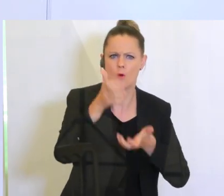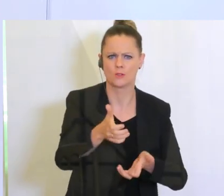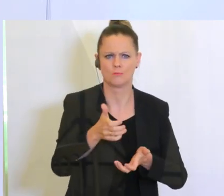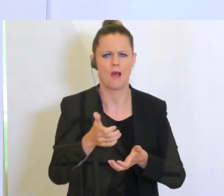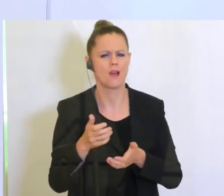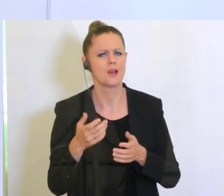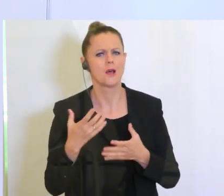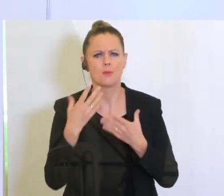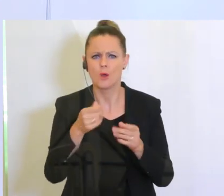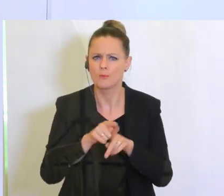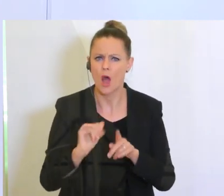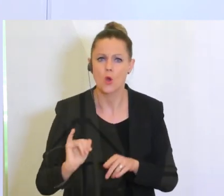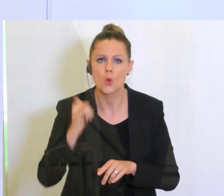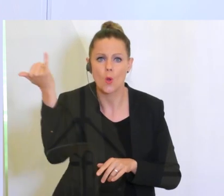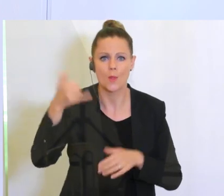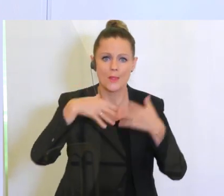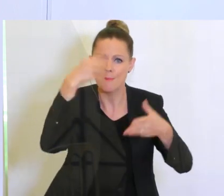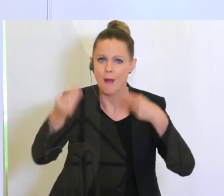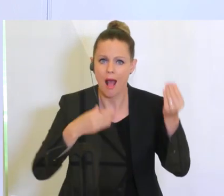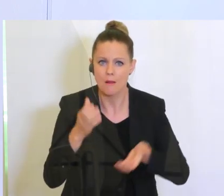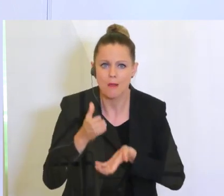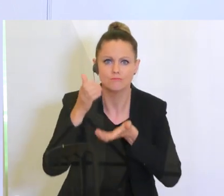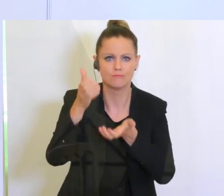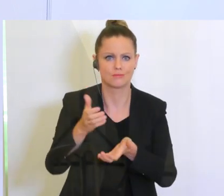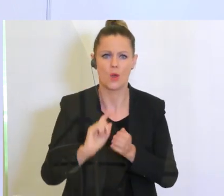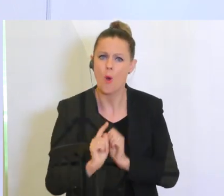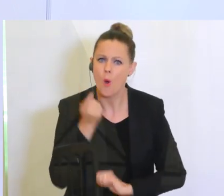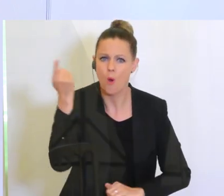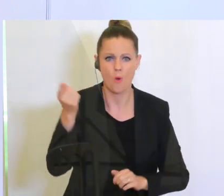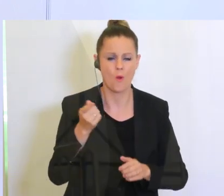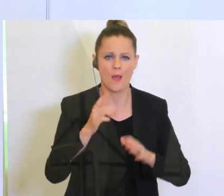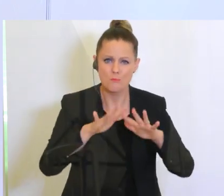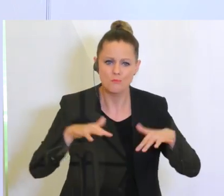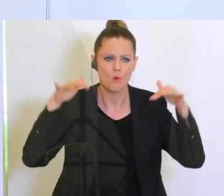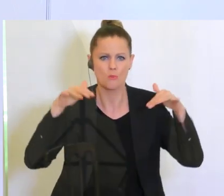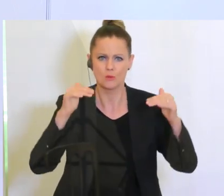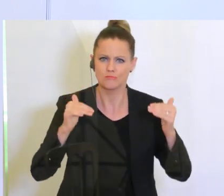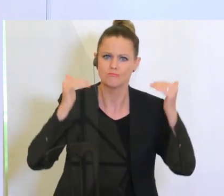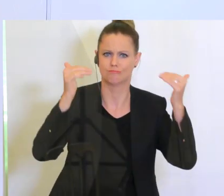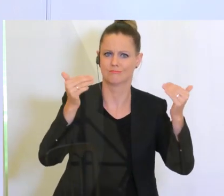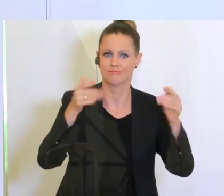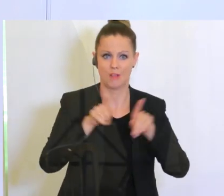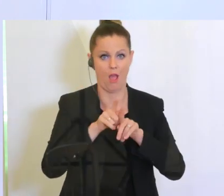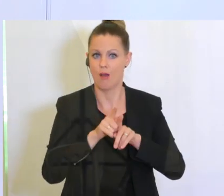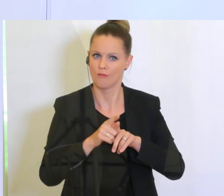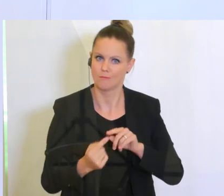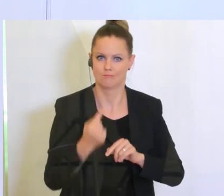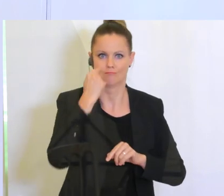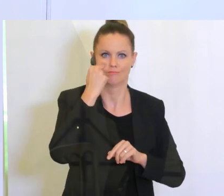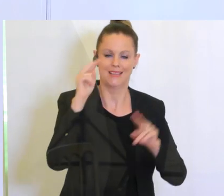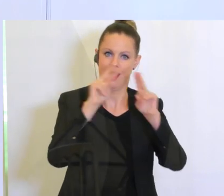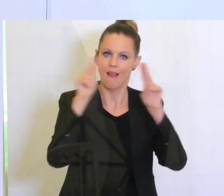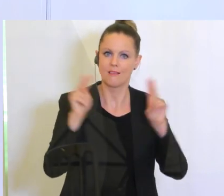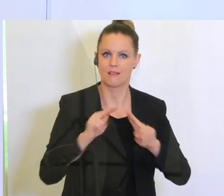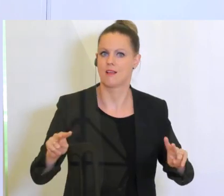Palmen. Er erreicht sehr, sehr hohe Publikumsschichten und ist unglaublich präsent in der